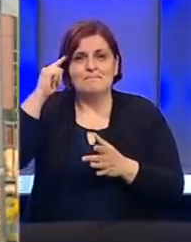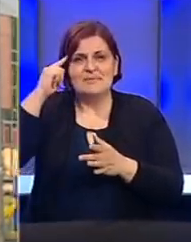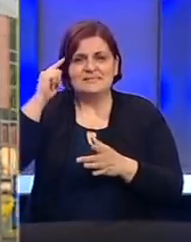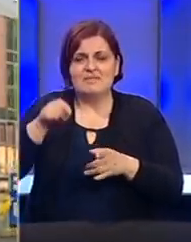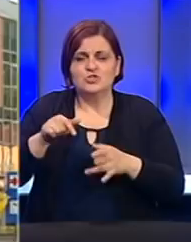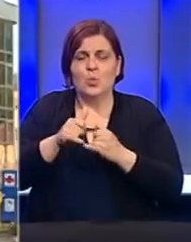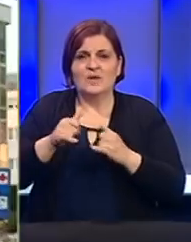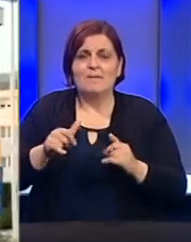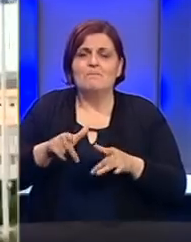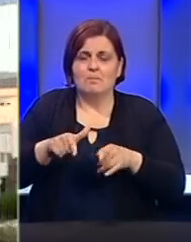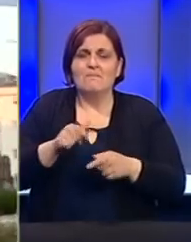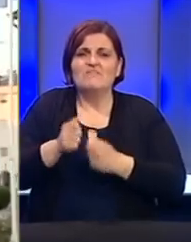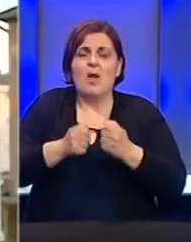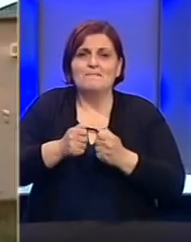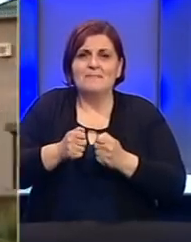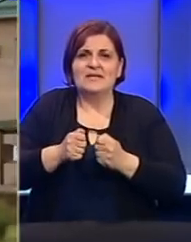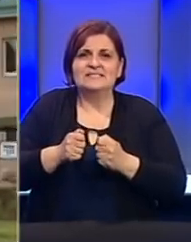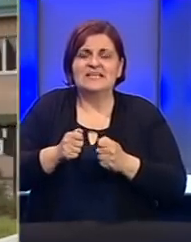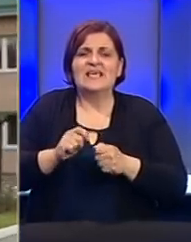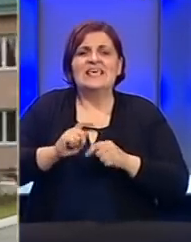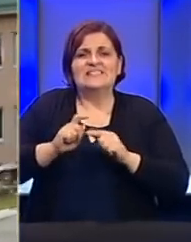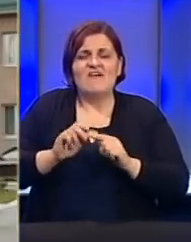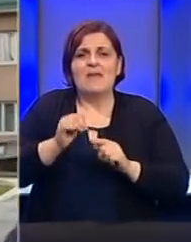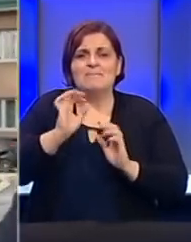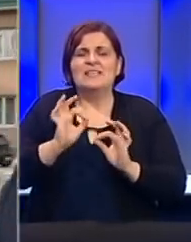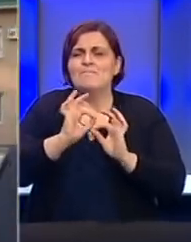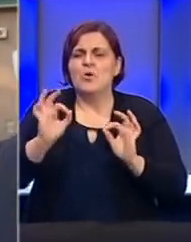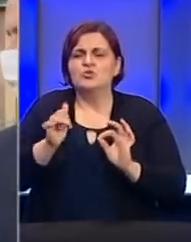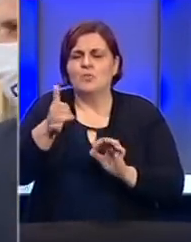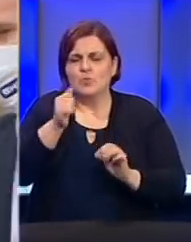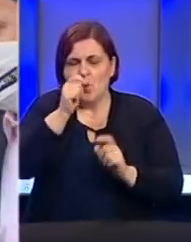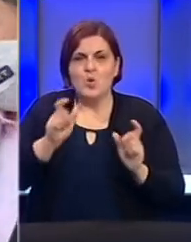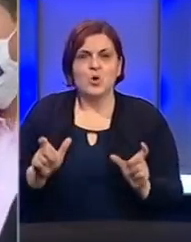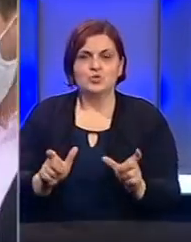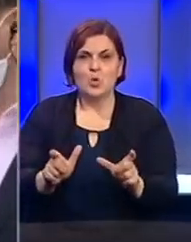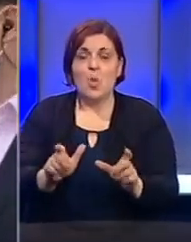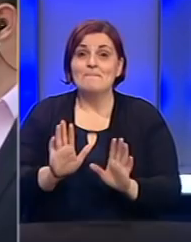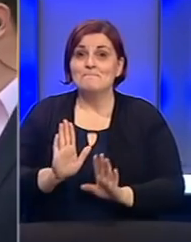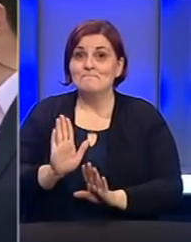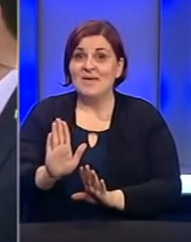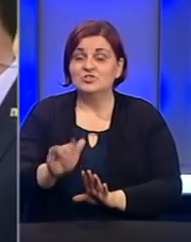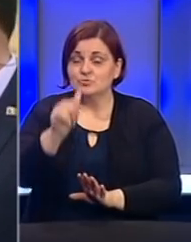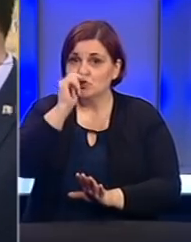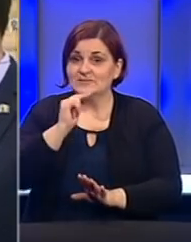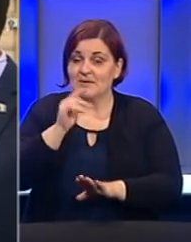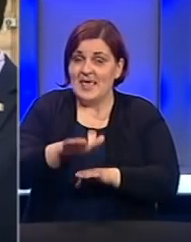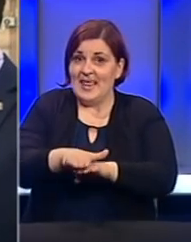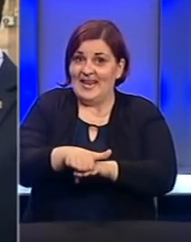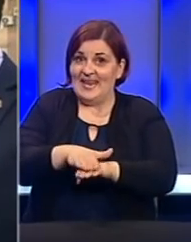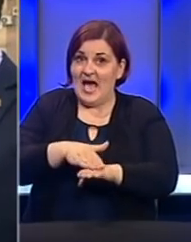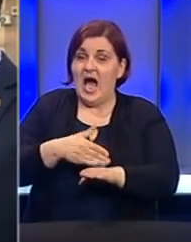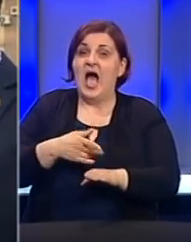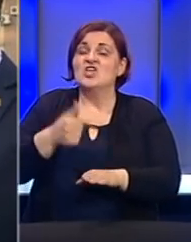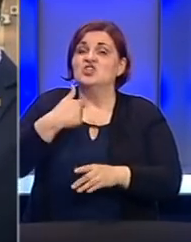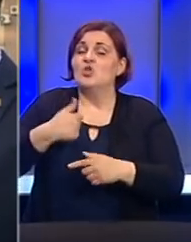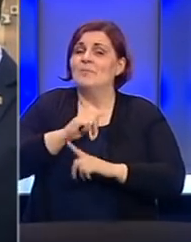umaglaju relativno brzo biti stvari stavljene pod apsolutnu kontrolu. Međutim, ono što sam rekao u početku, uprkos